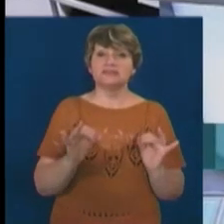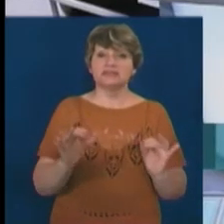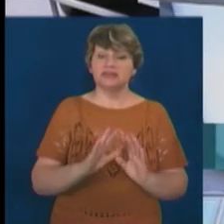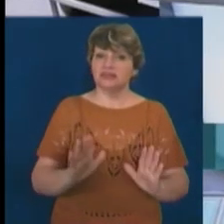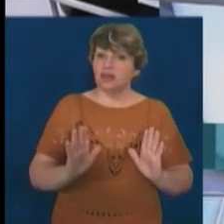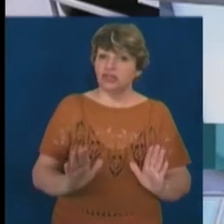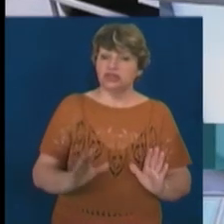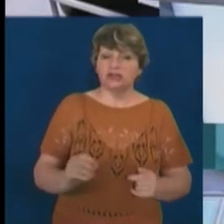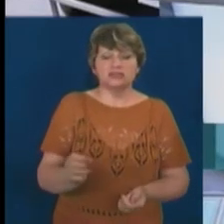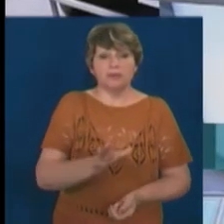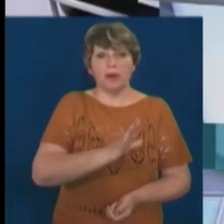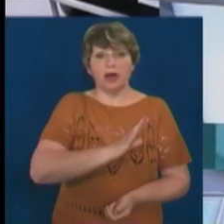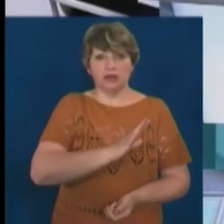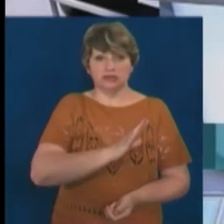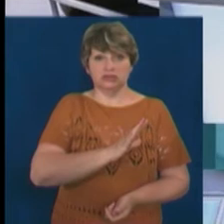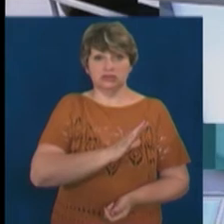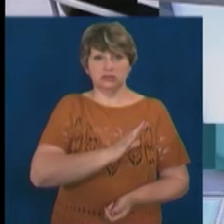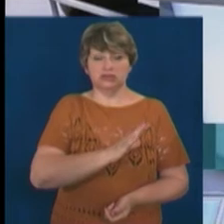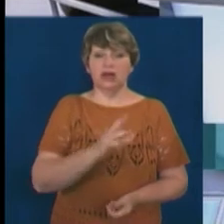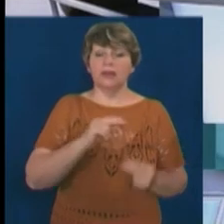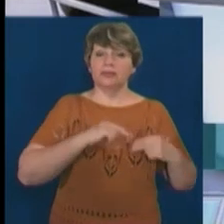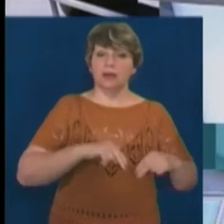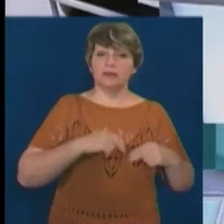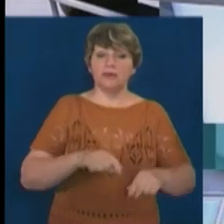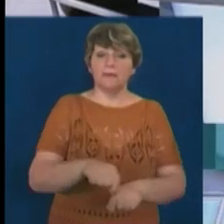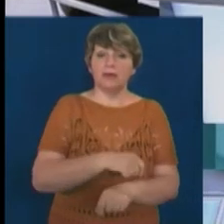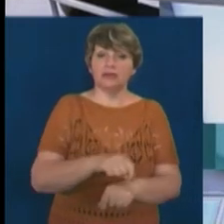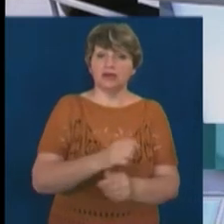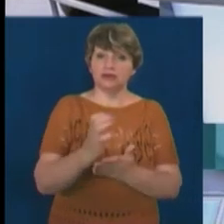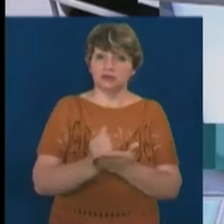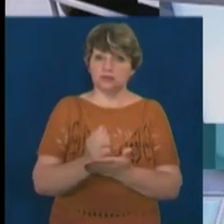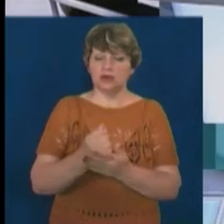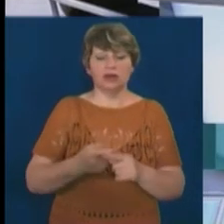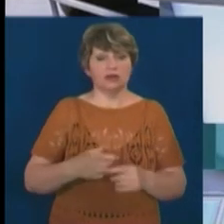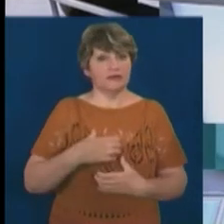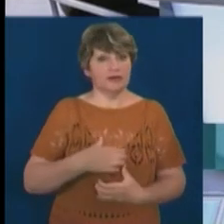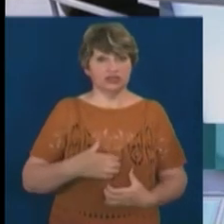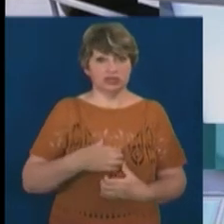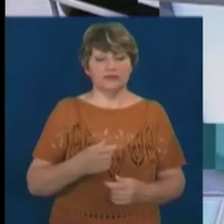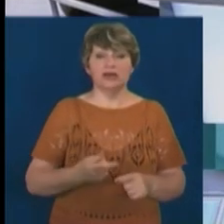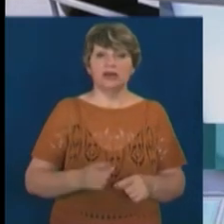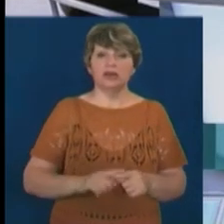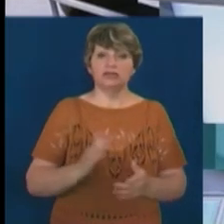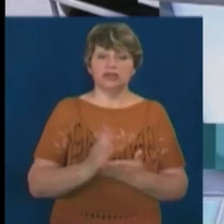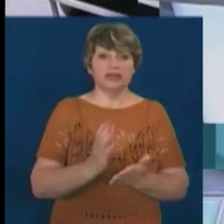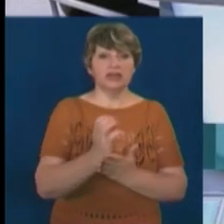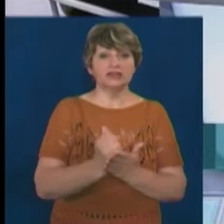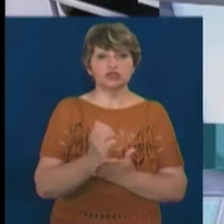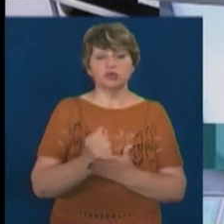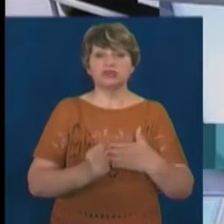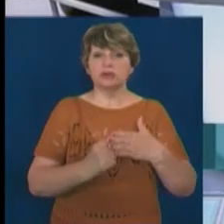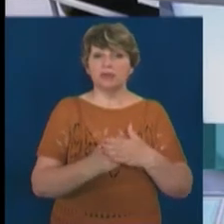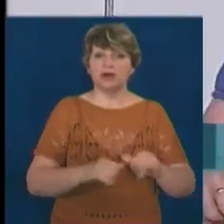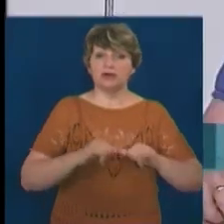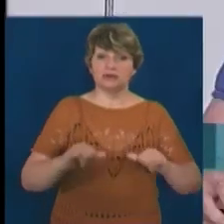збагаченні, не тільки в напрацюванні матеріального ресурсу, а це надзвичайно важливо, тому що це є ресурсна база, на якій розвивається місто.